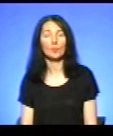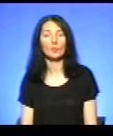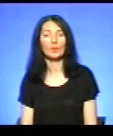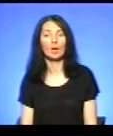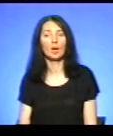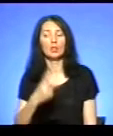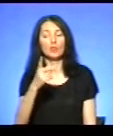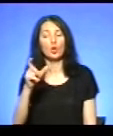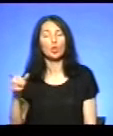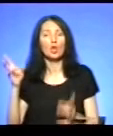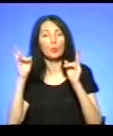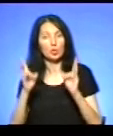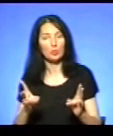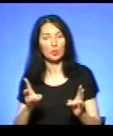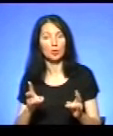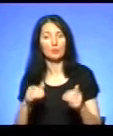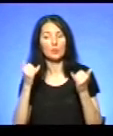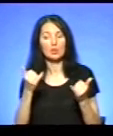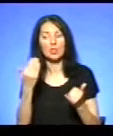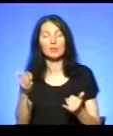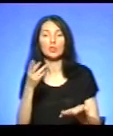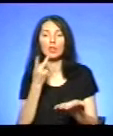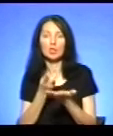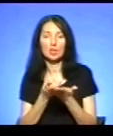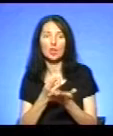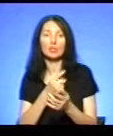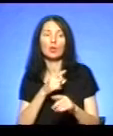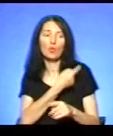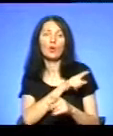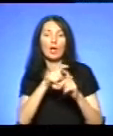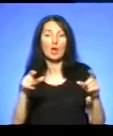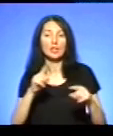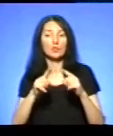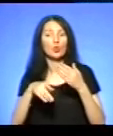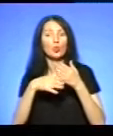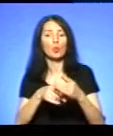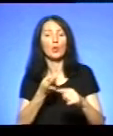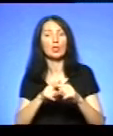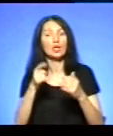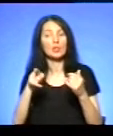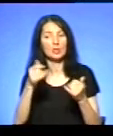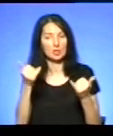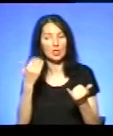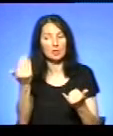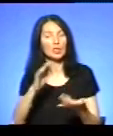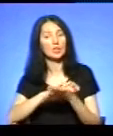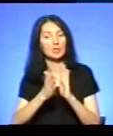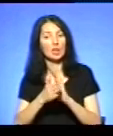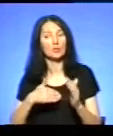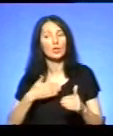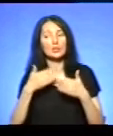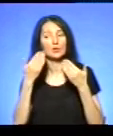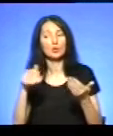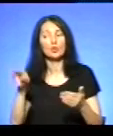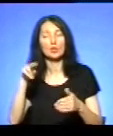Двоє людей потерпіло, зараз вони перебувають у лікарні швидкої допомоги. Який зараз їх стан? Ми звернулися